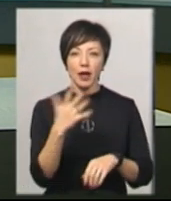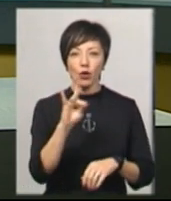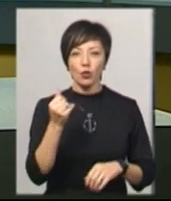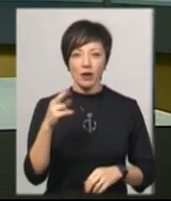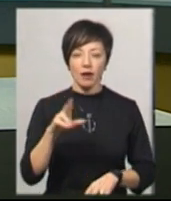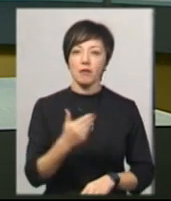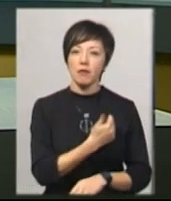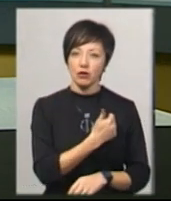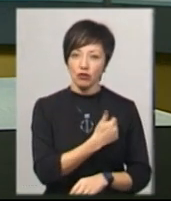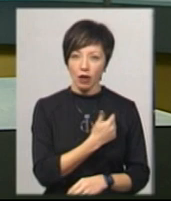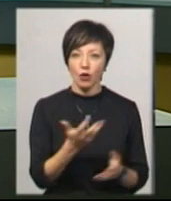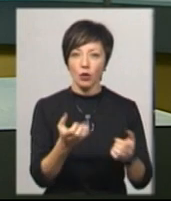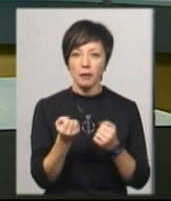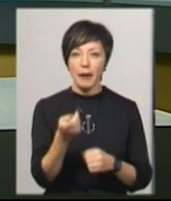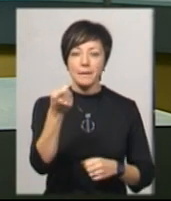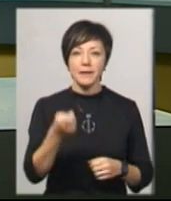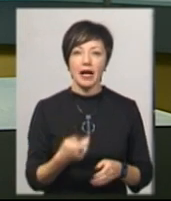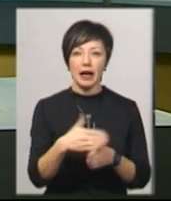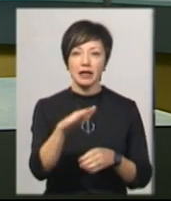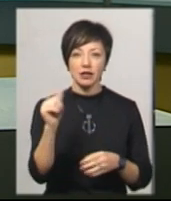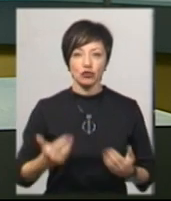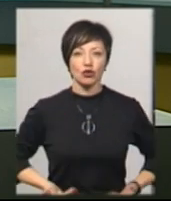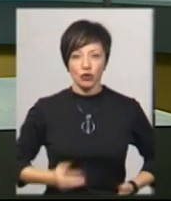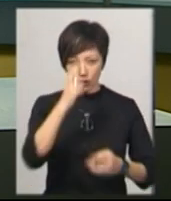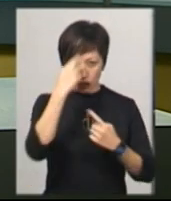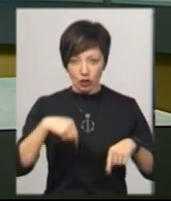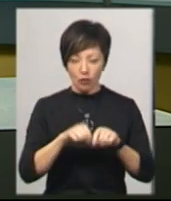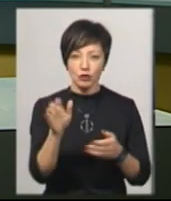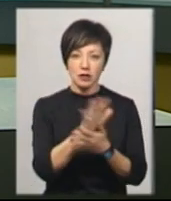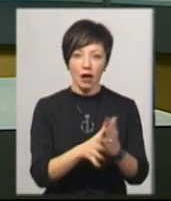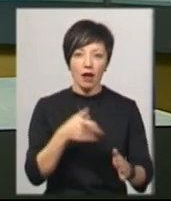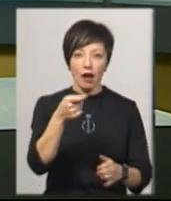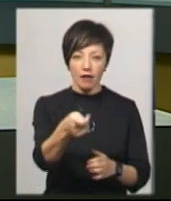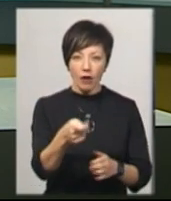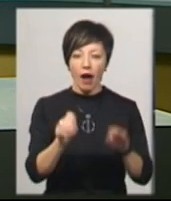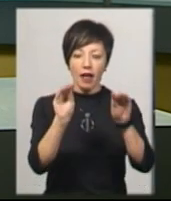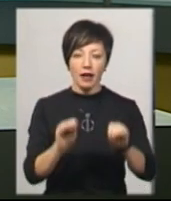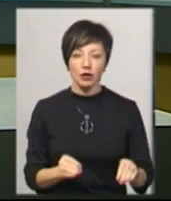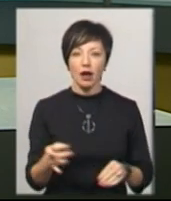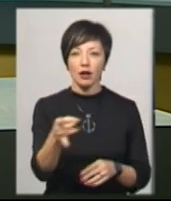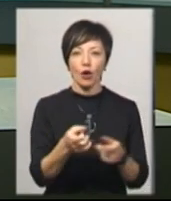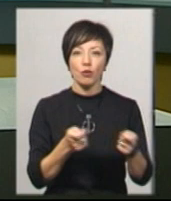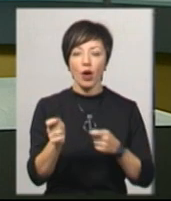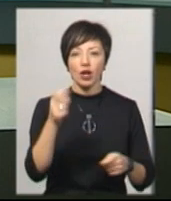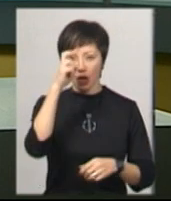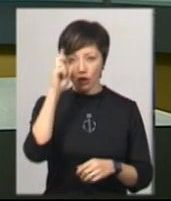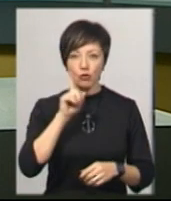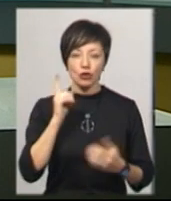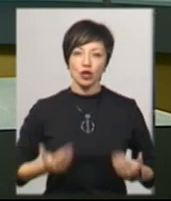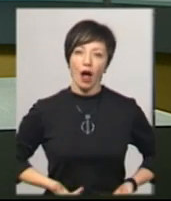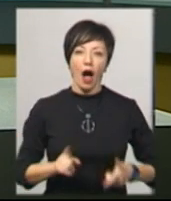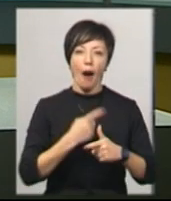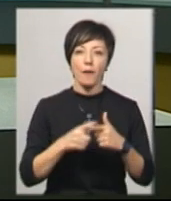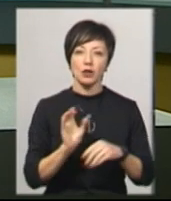бажаючи отримати пільговий кредит на житло від держави, можуть подати заяву та анкету до регіонального управління Держмолоджитла або